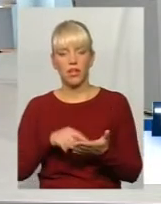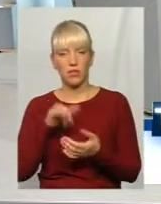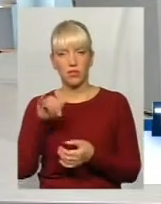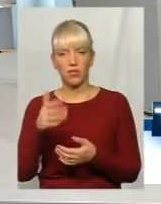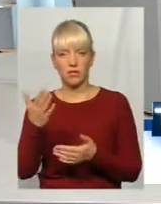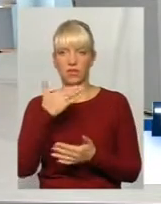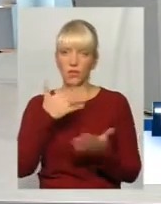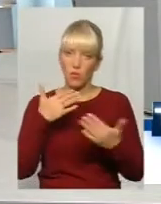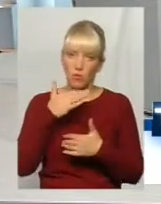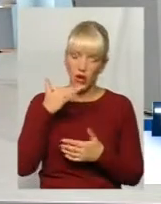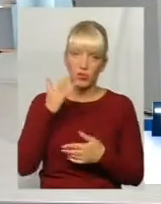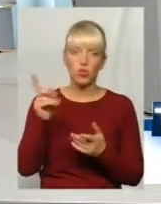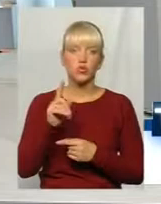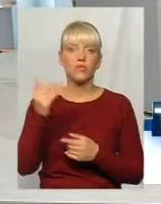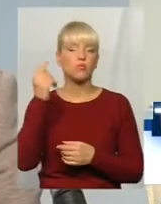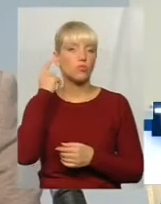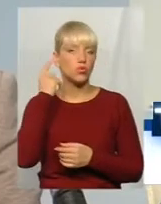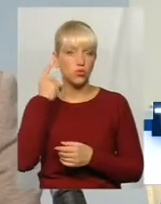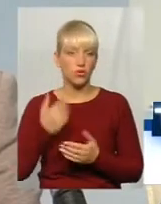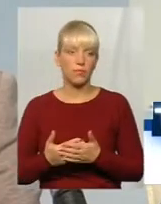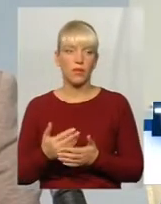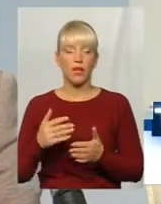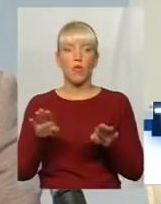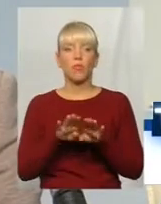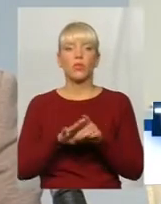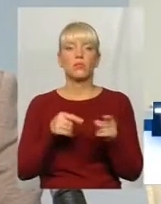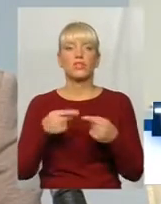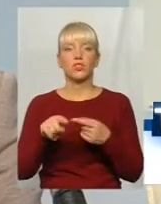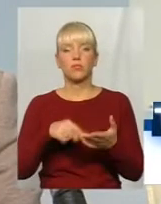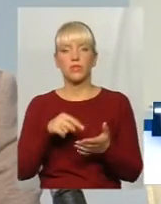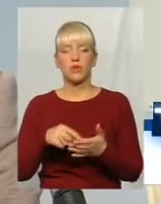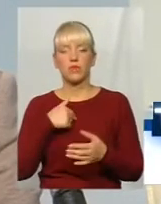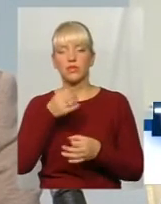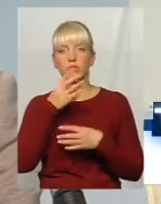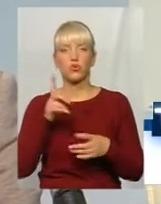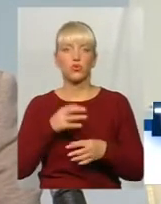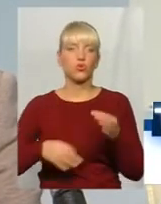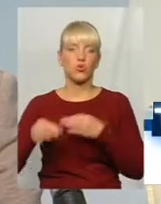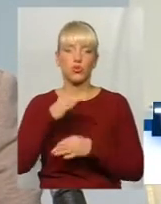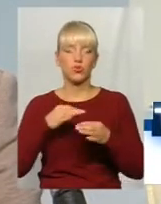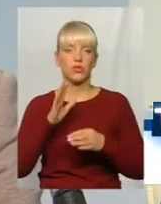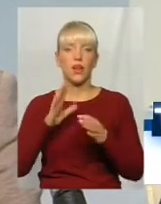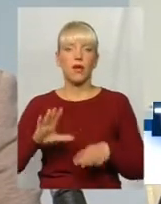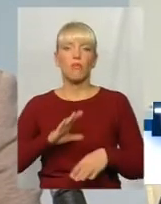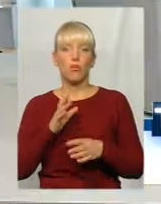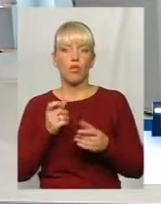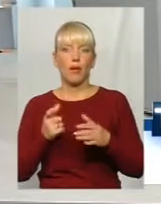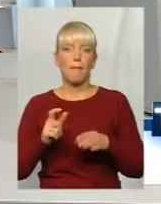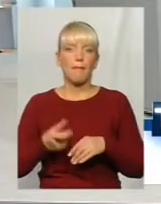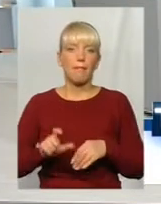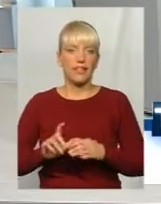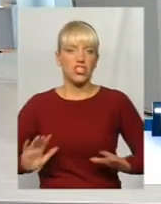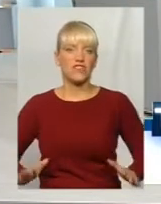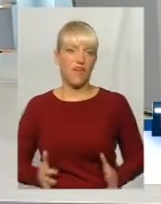почули? Порівнюючи з іншими местами, мені дуже сподобалося, що дискусія була значно жвавіша. Тобто, міста